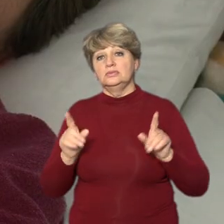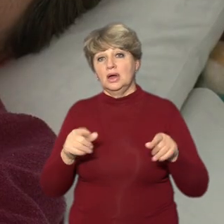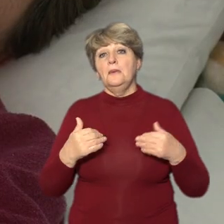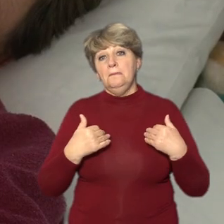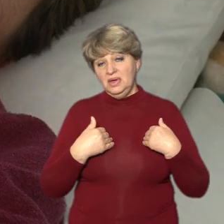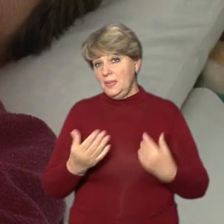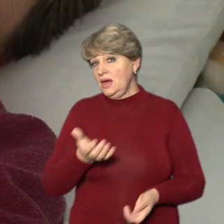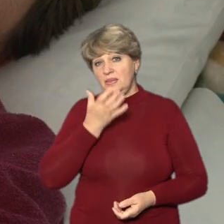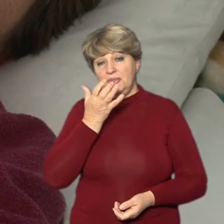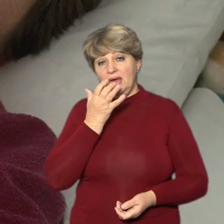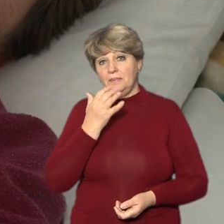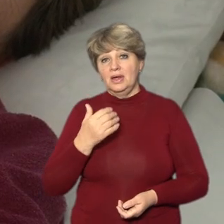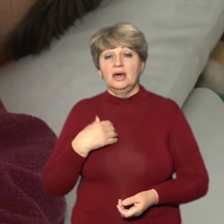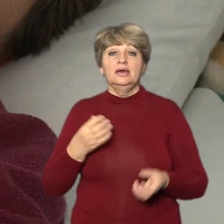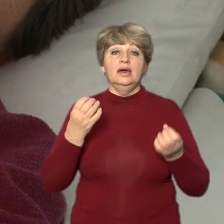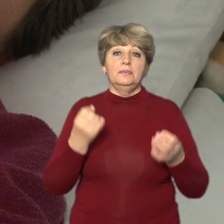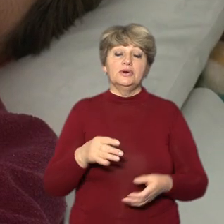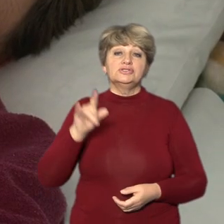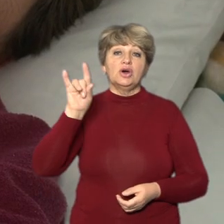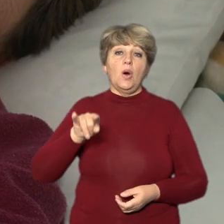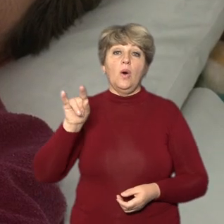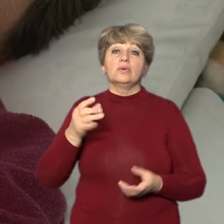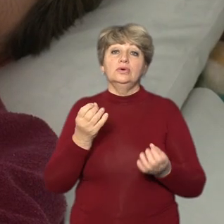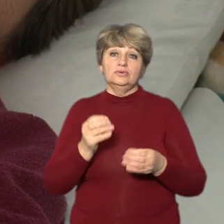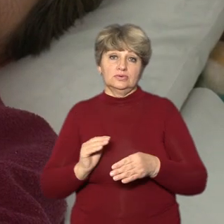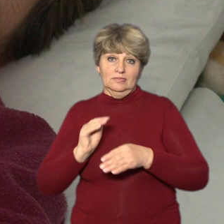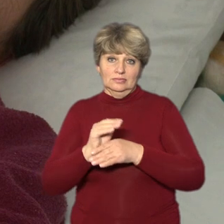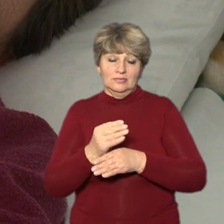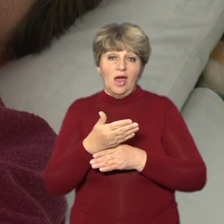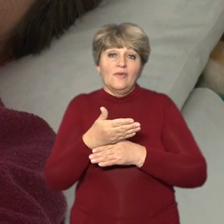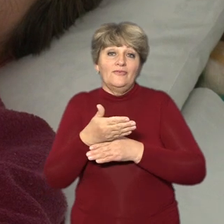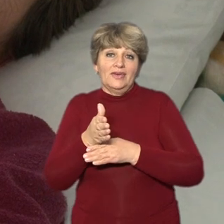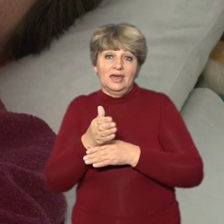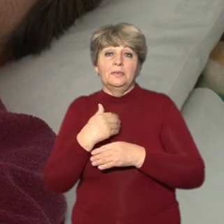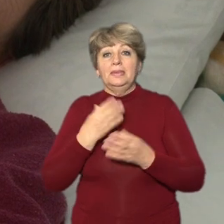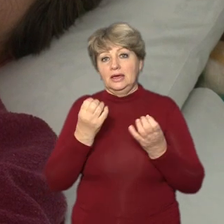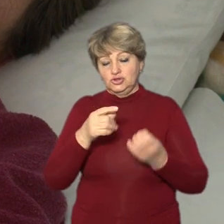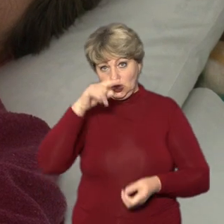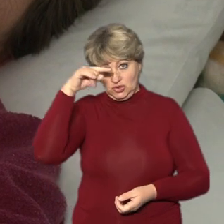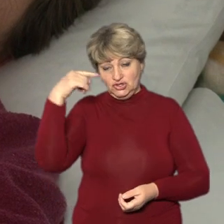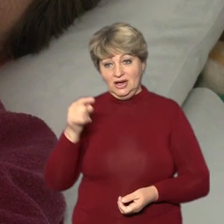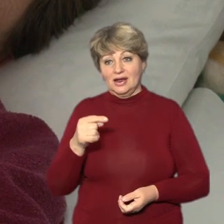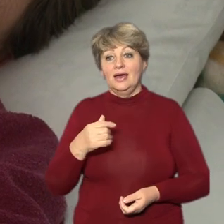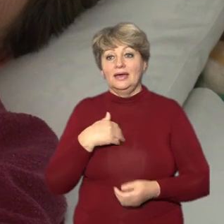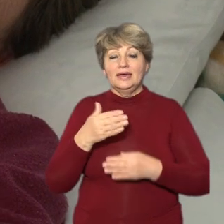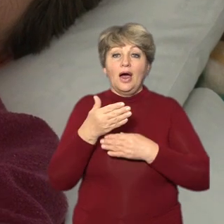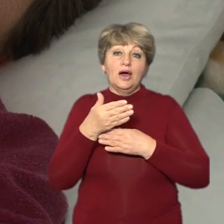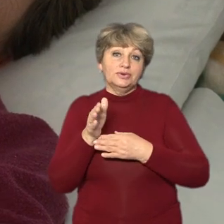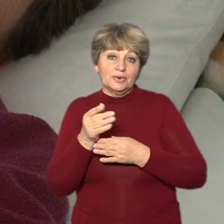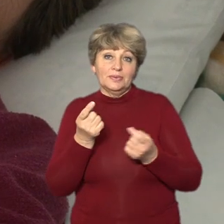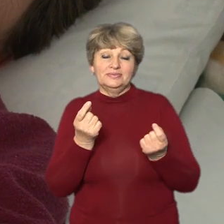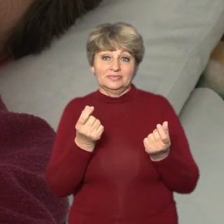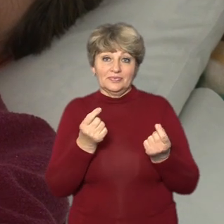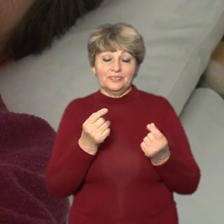тепло, просто я ще відкриваю вікно, мені ще жарко. То я відкриваю, відкриваю вікно,